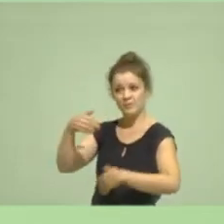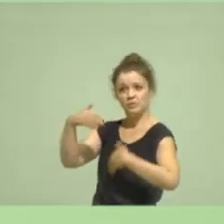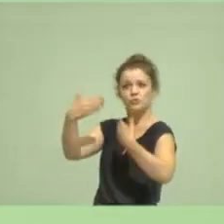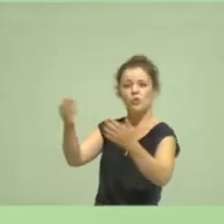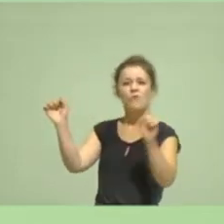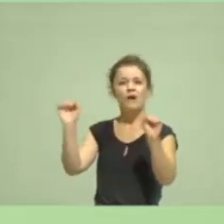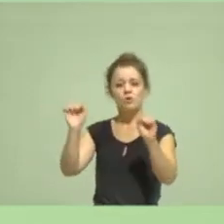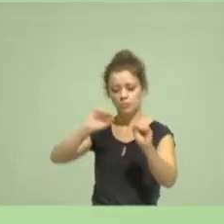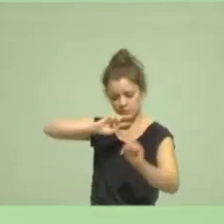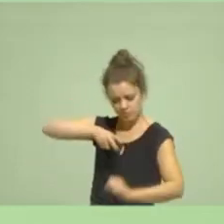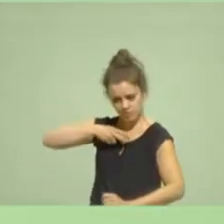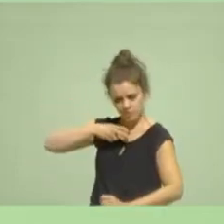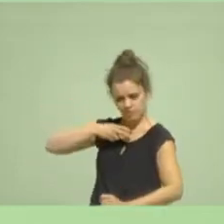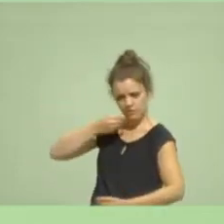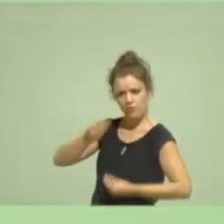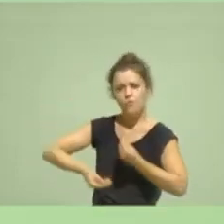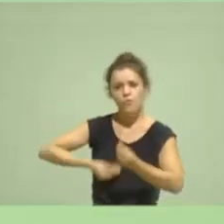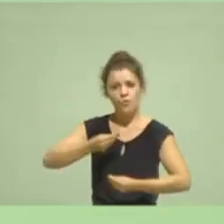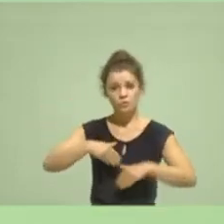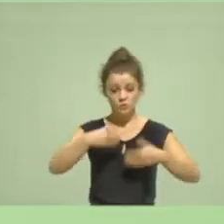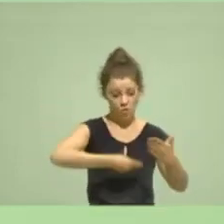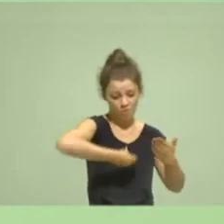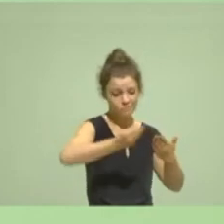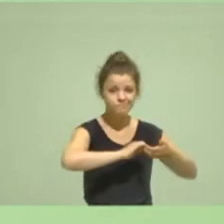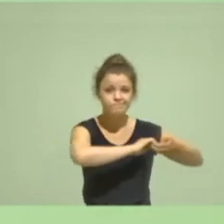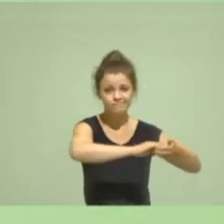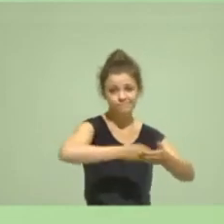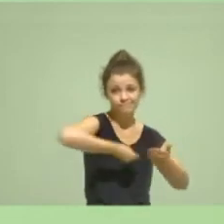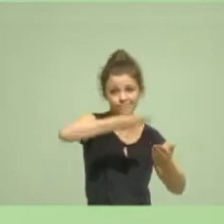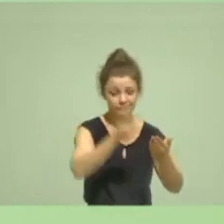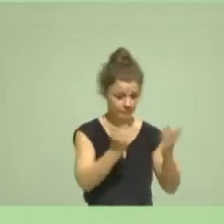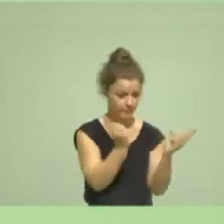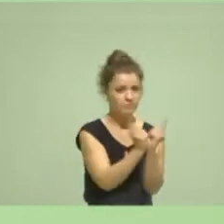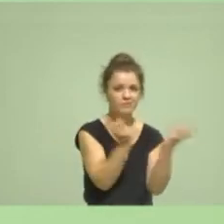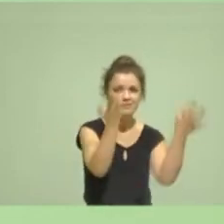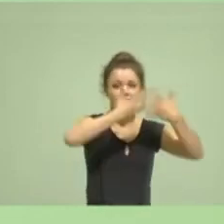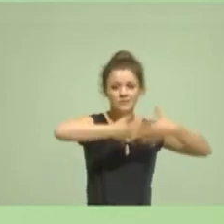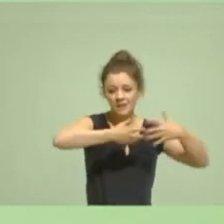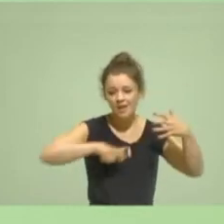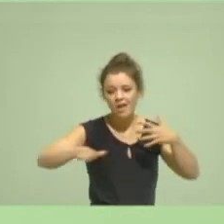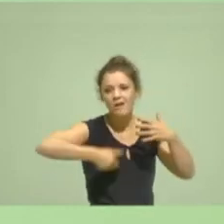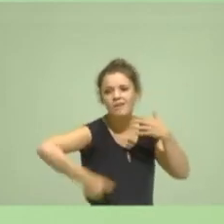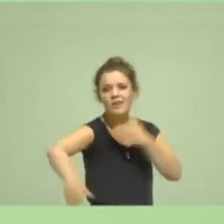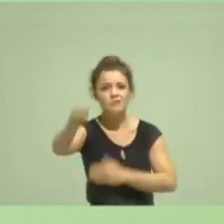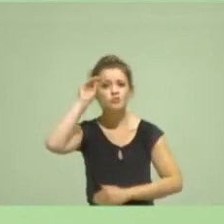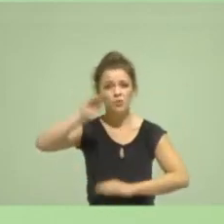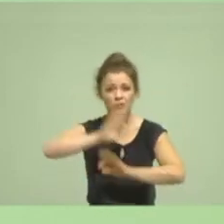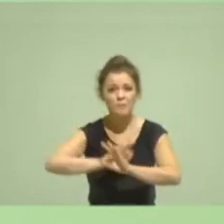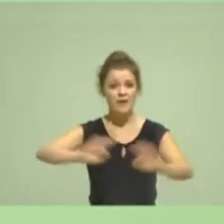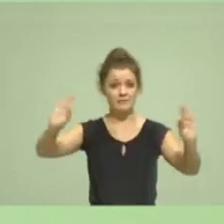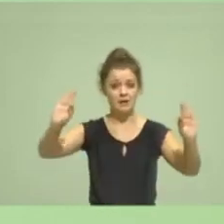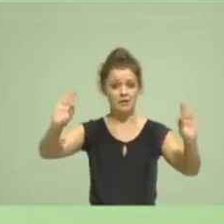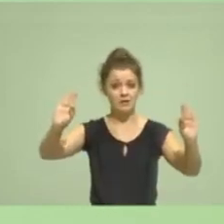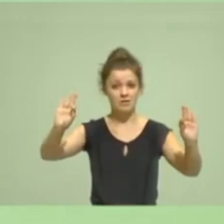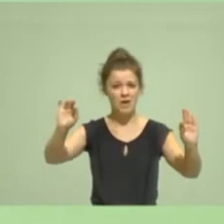-Westfalens verändern und zwar verbessern. Und wisst ihr warum? Wir haben direkt nach der Wahl immer gesagt,